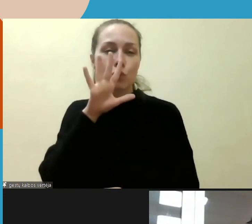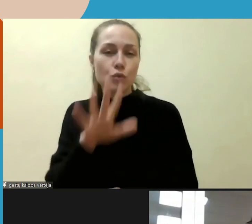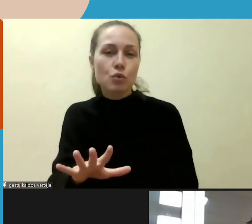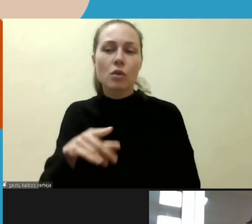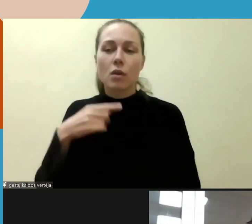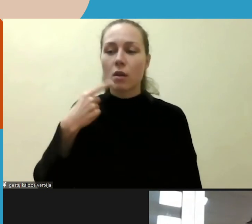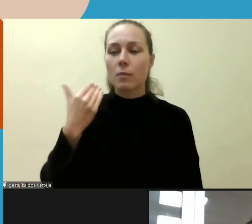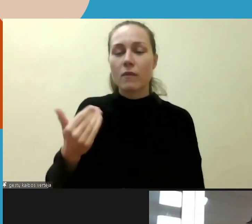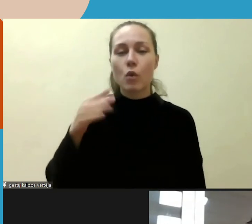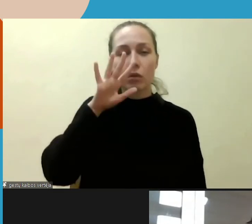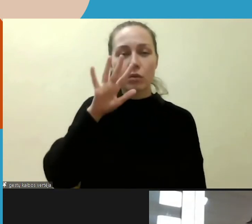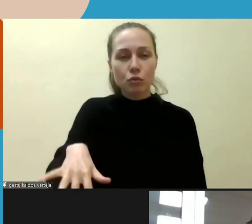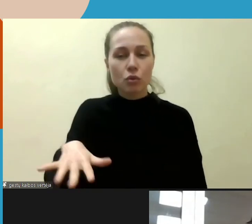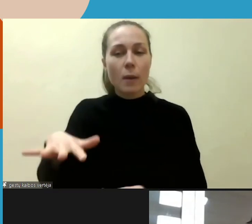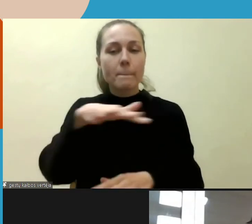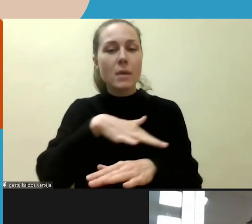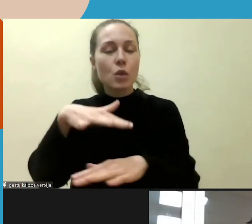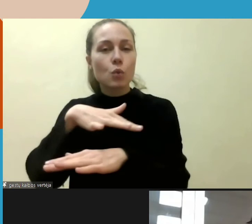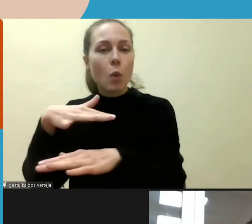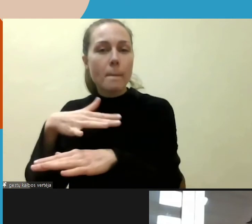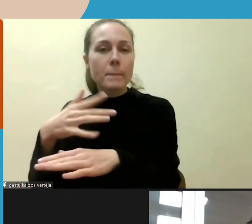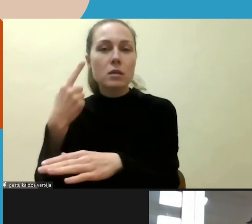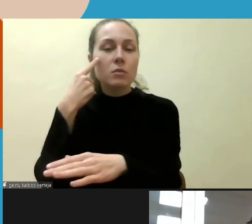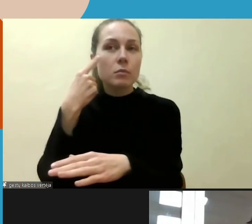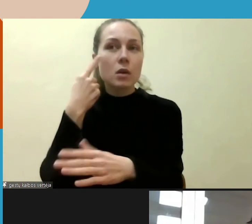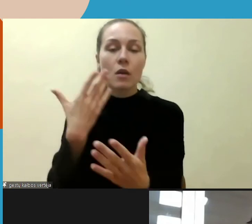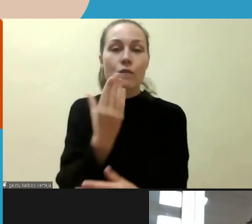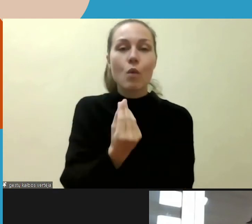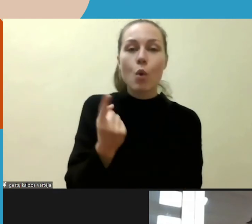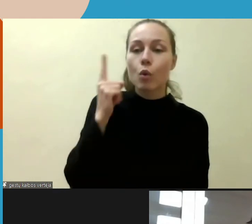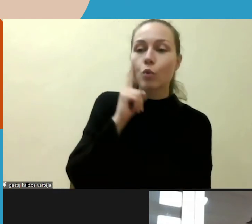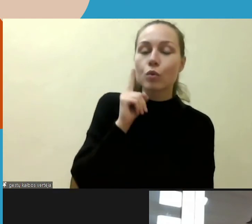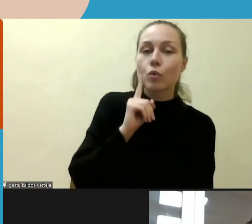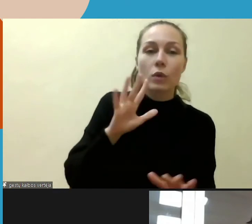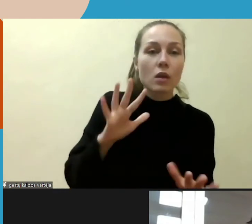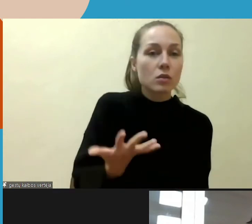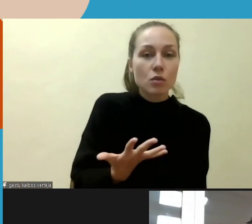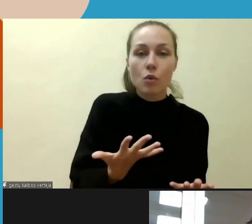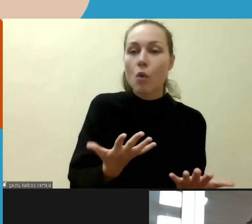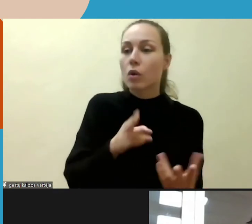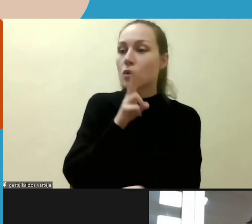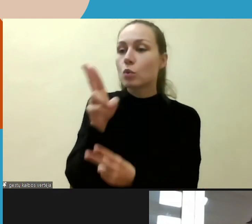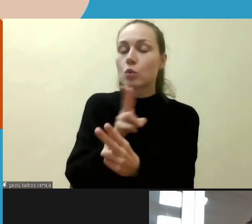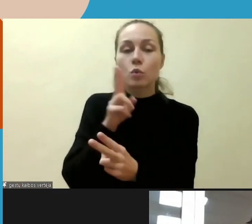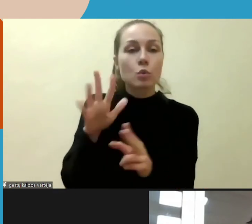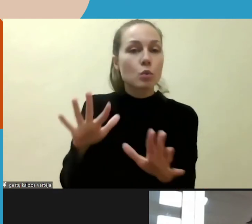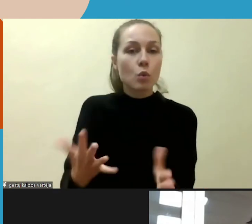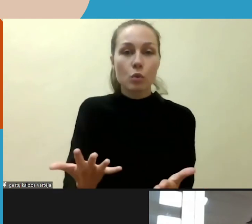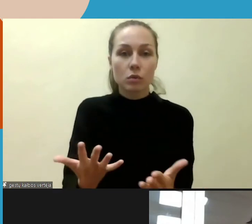tuose bendruomenėse, kokiu iš jų lūkesčių išgirstate ir kokiu nusiskundimų,